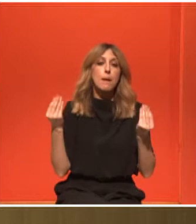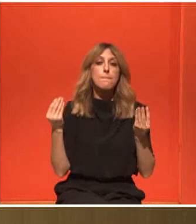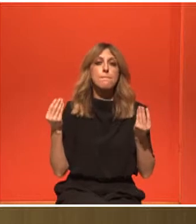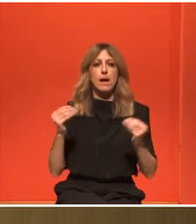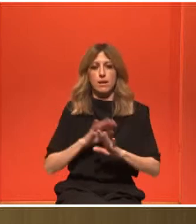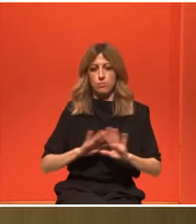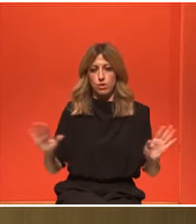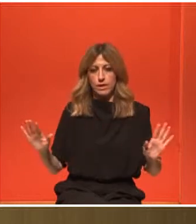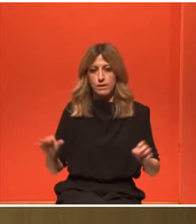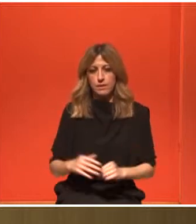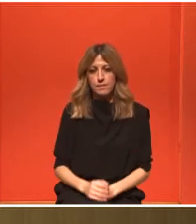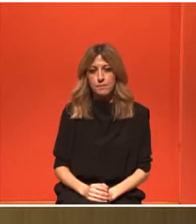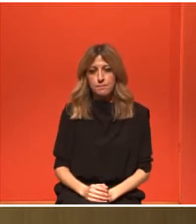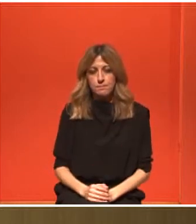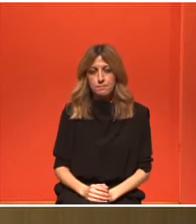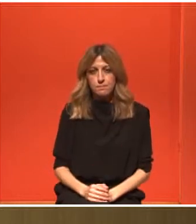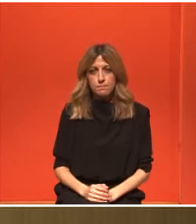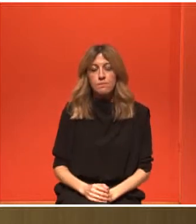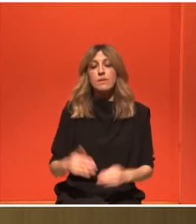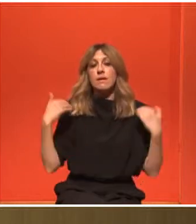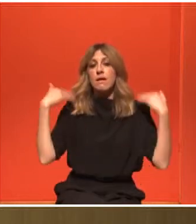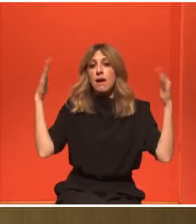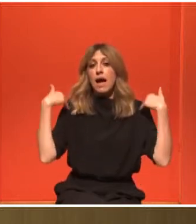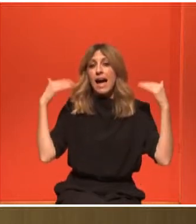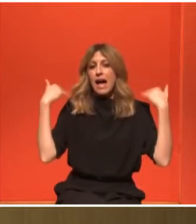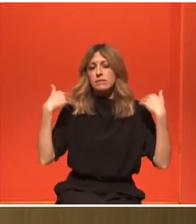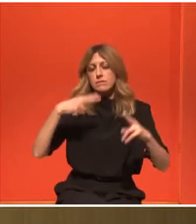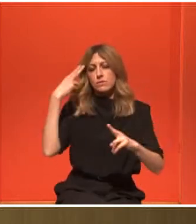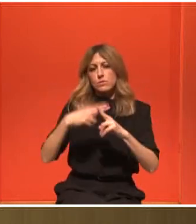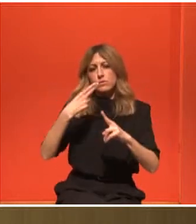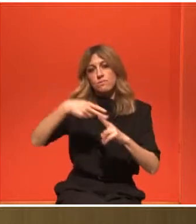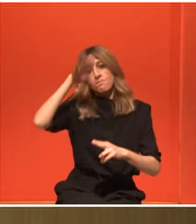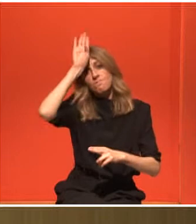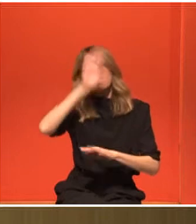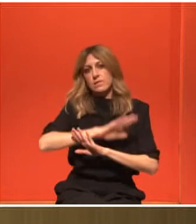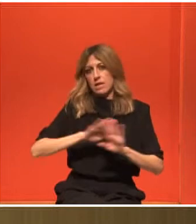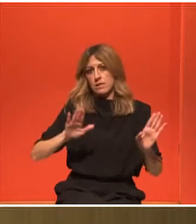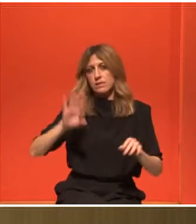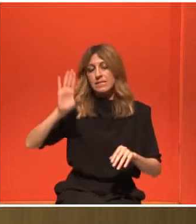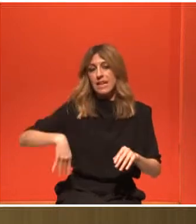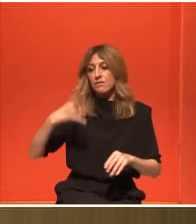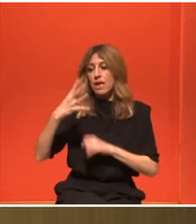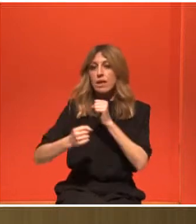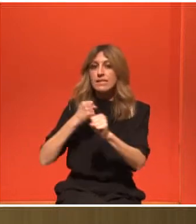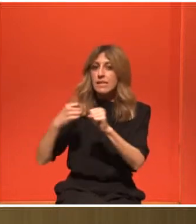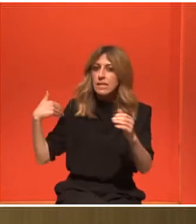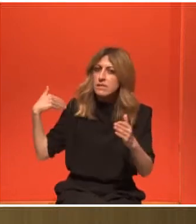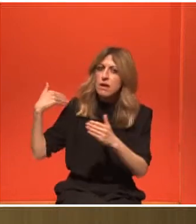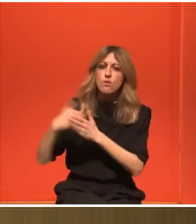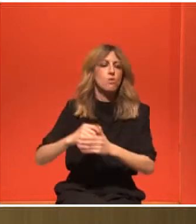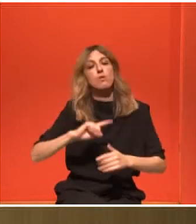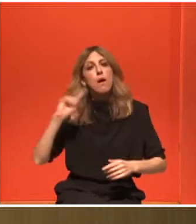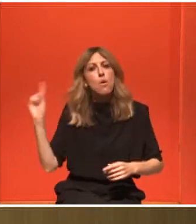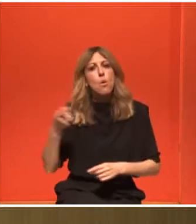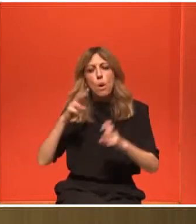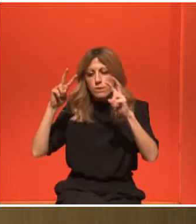ανοσοθεραπεία. Εδώ έρχεται η άσκηση και είναι τα τελευταία τέσσερα χρόνια όλες οι μελέτες έντυπωσιακές